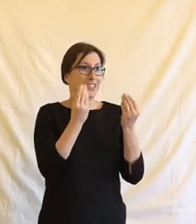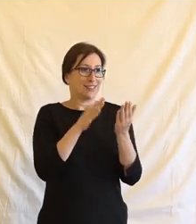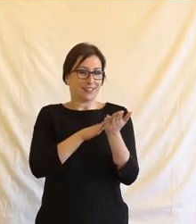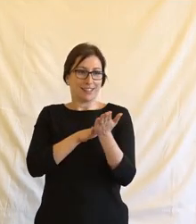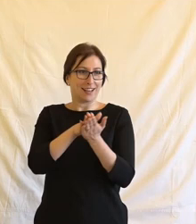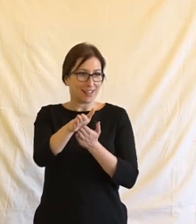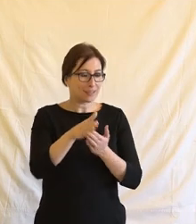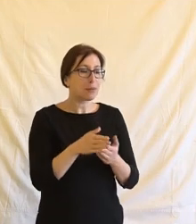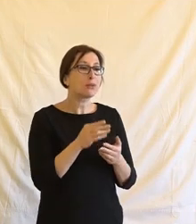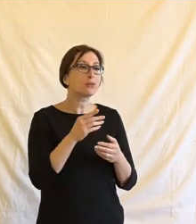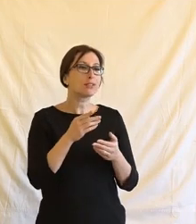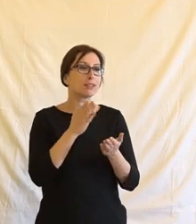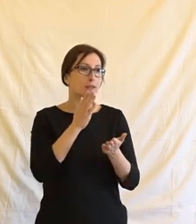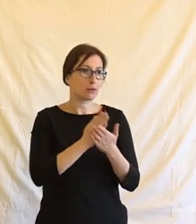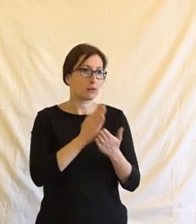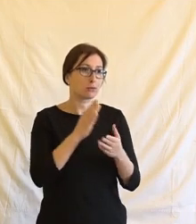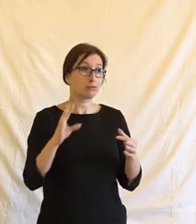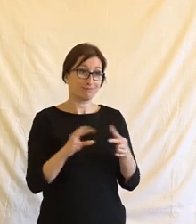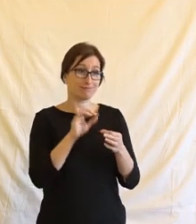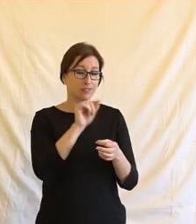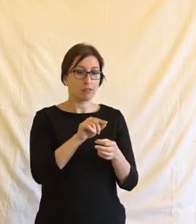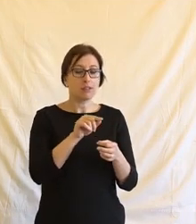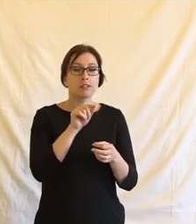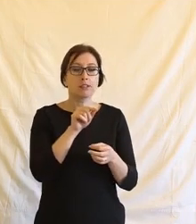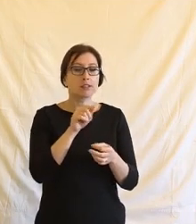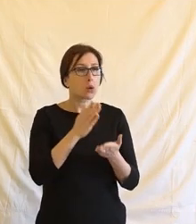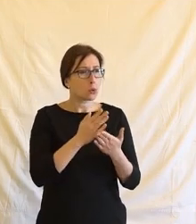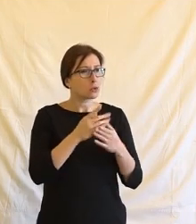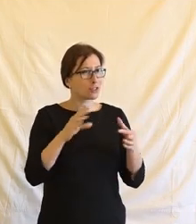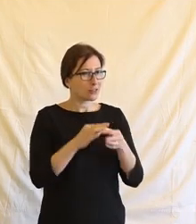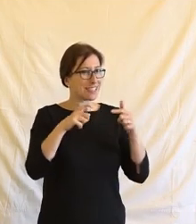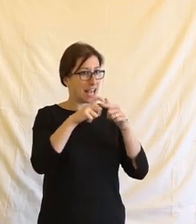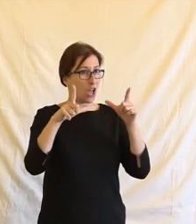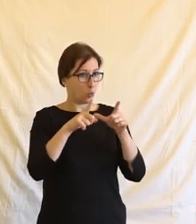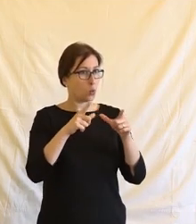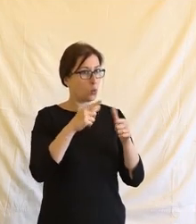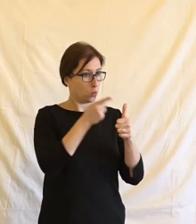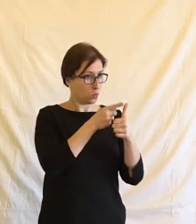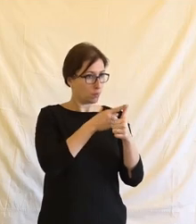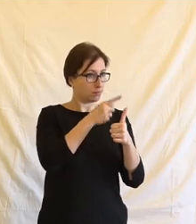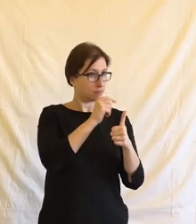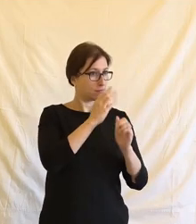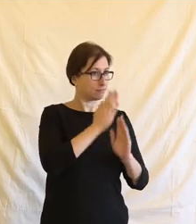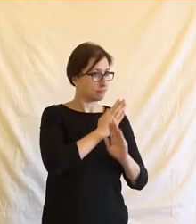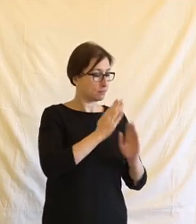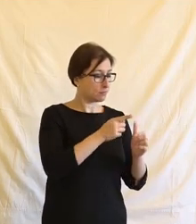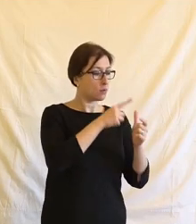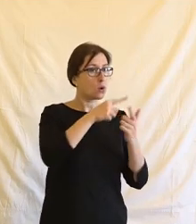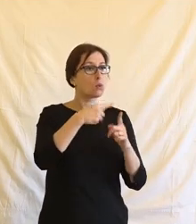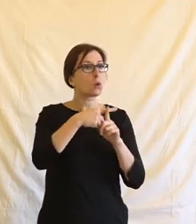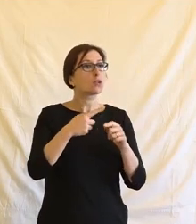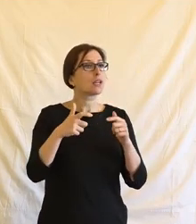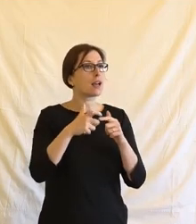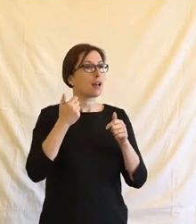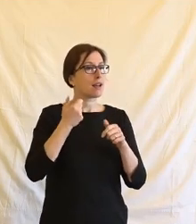chvílí ke konci, že vlastně jde taky v obou případech i u té unijní regulace, i u té regulace Rady